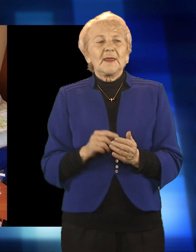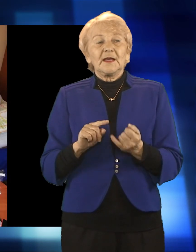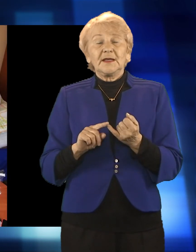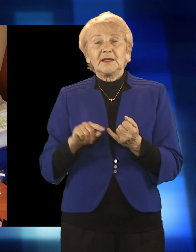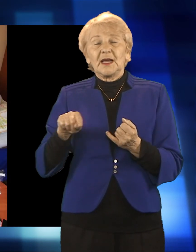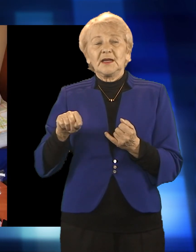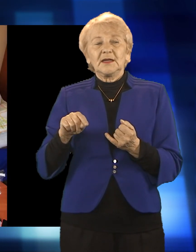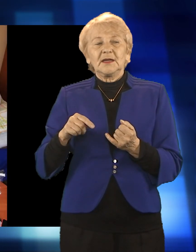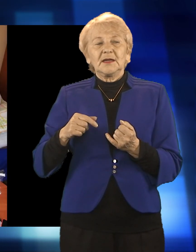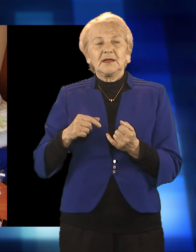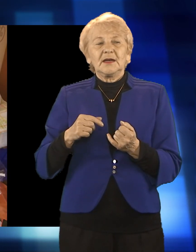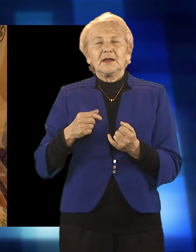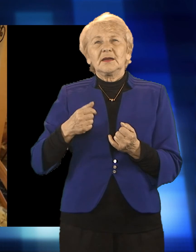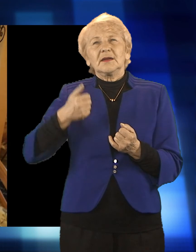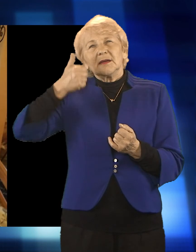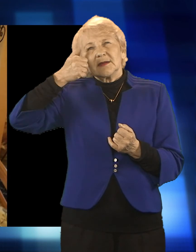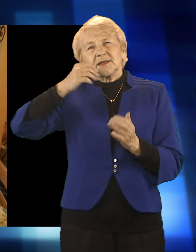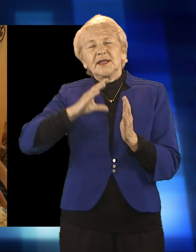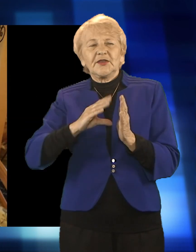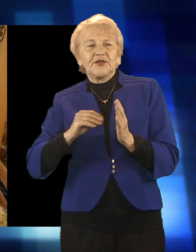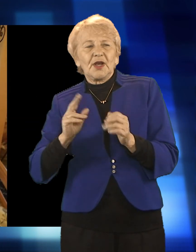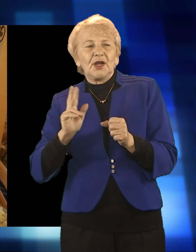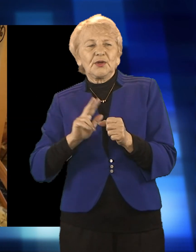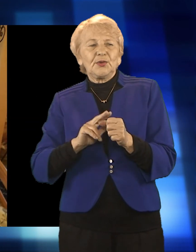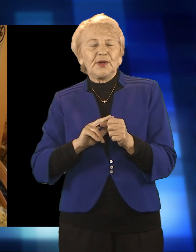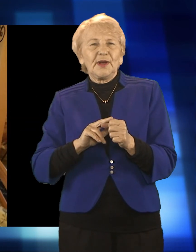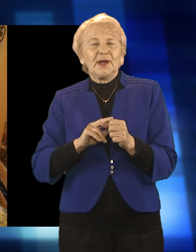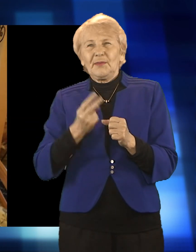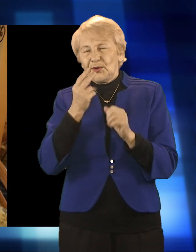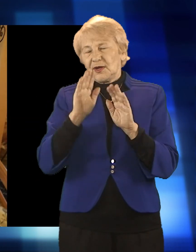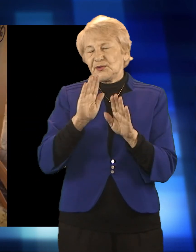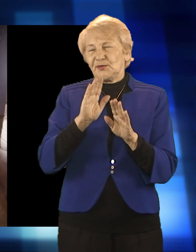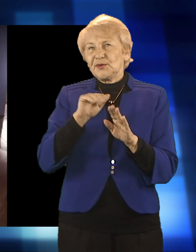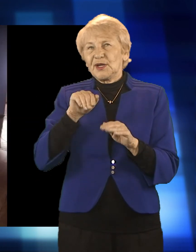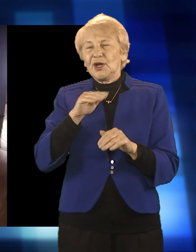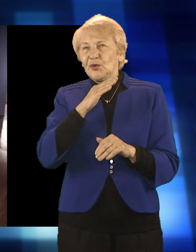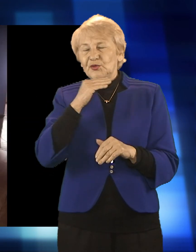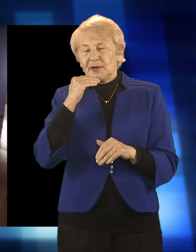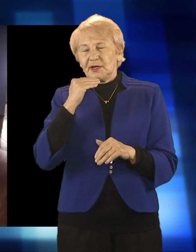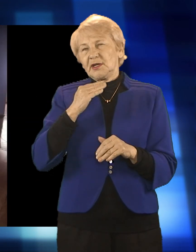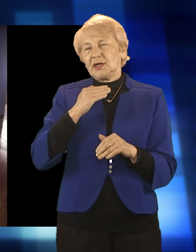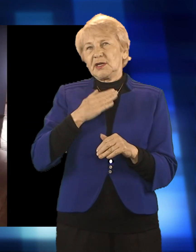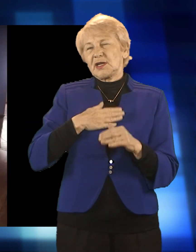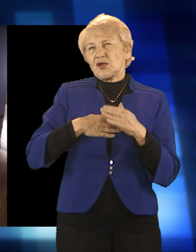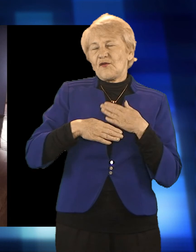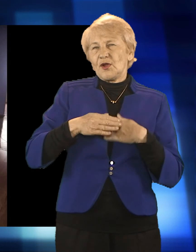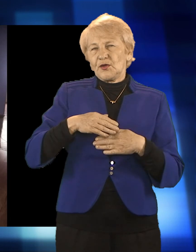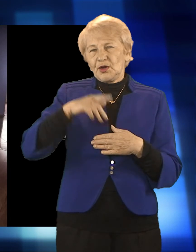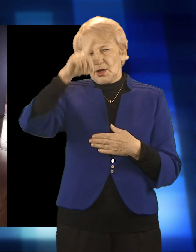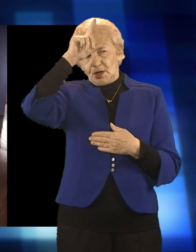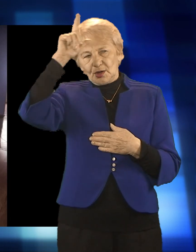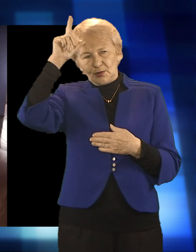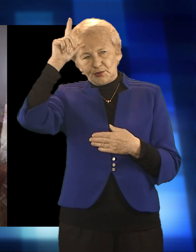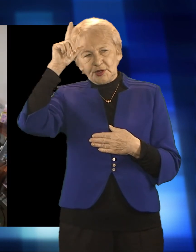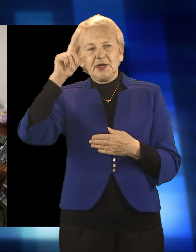I on jest tak, jak jest idea Hospicjum, że pacjent jest szefem, a wszystko,